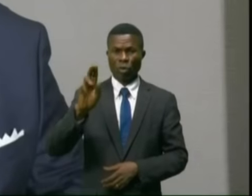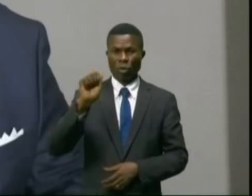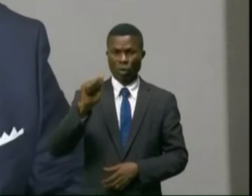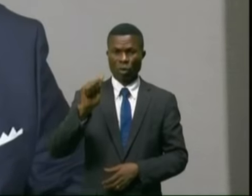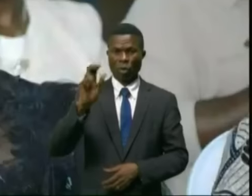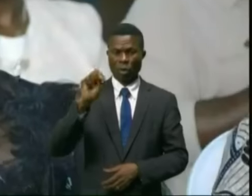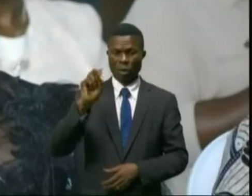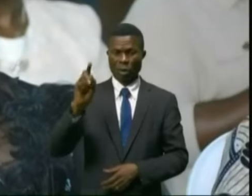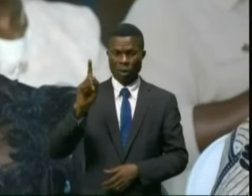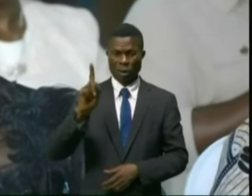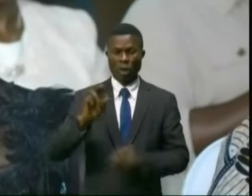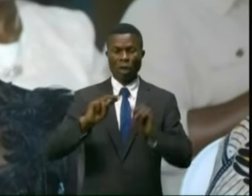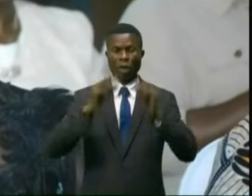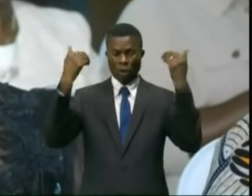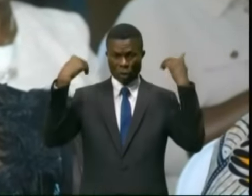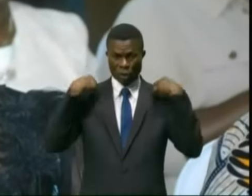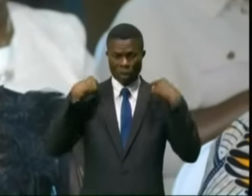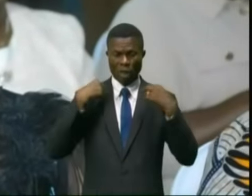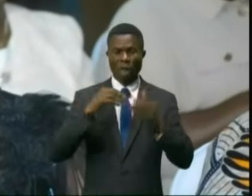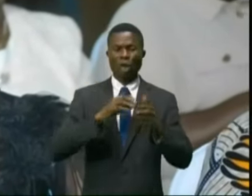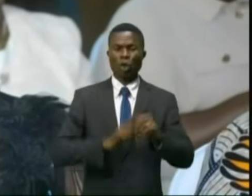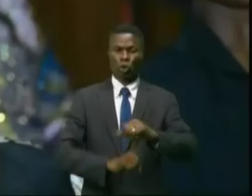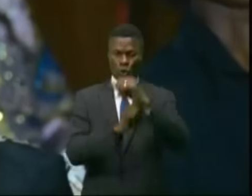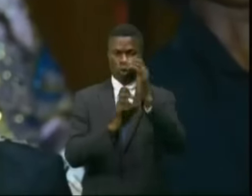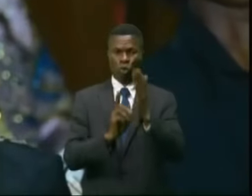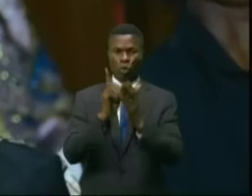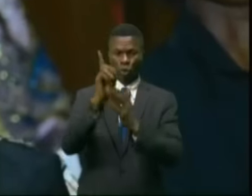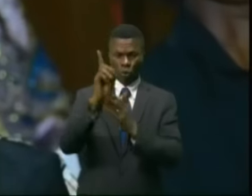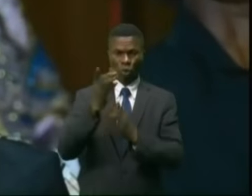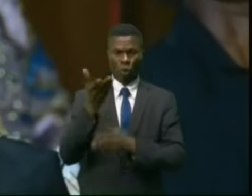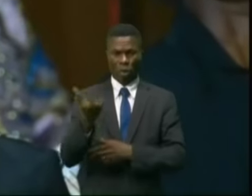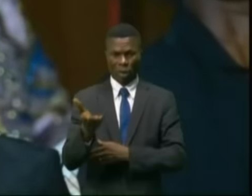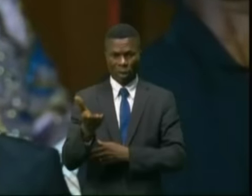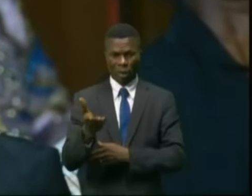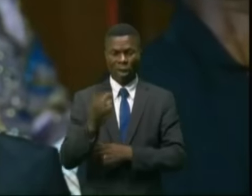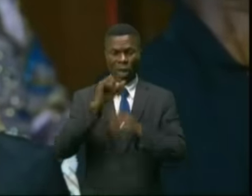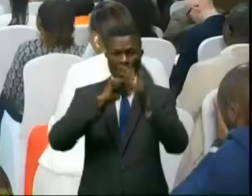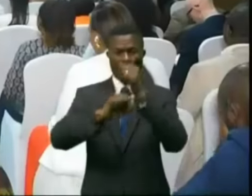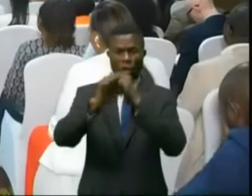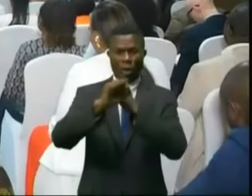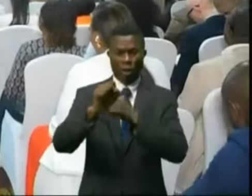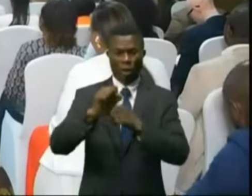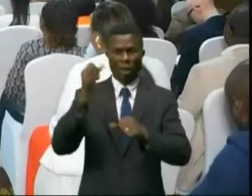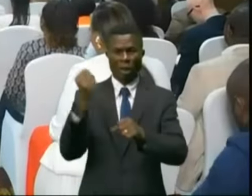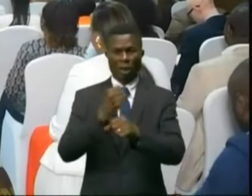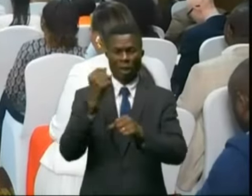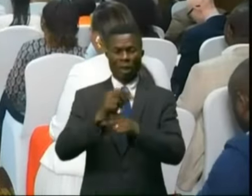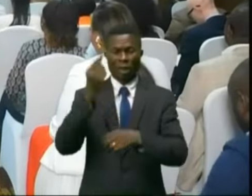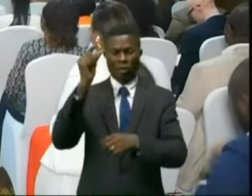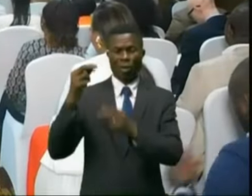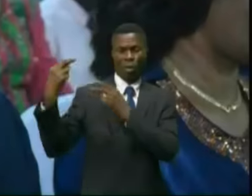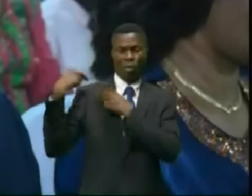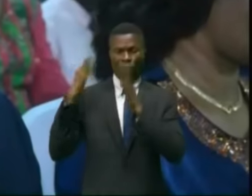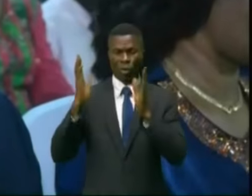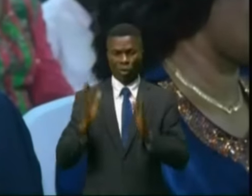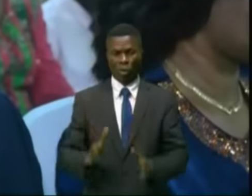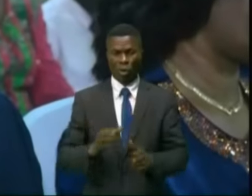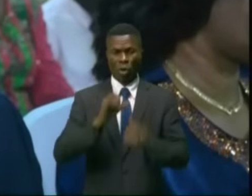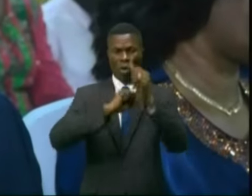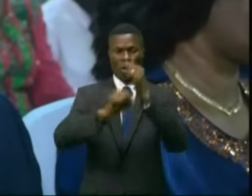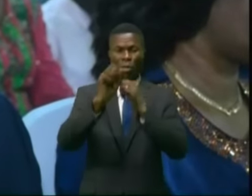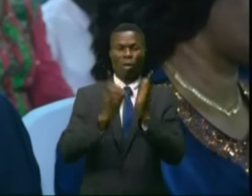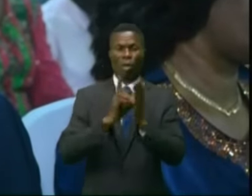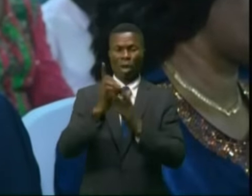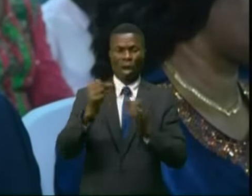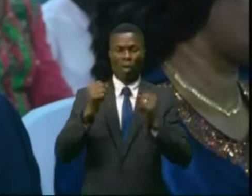doute contribuer à la performance de cette structure qui s'est dit déterminée à promouvoir la pratique minière responsable, promouvoir un